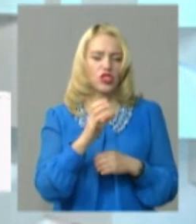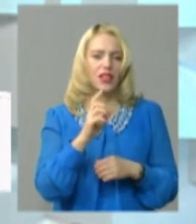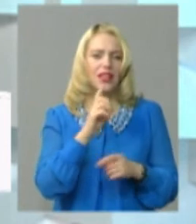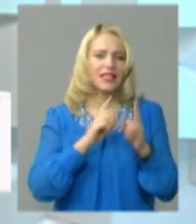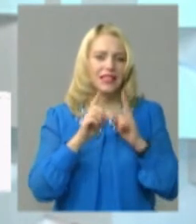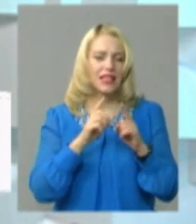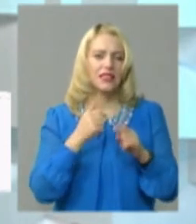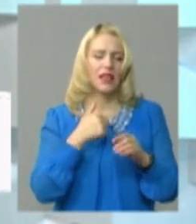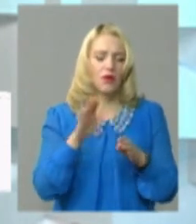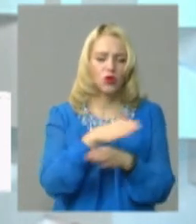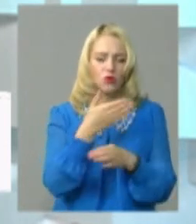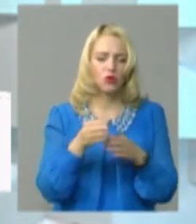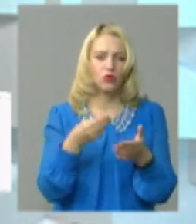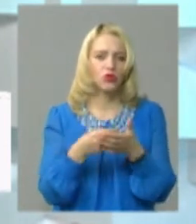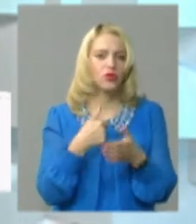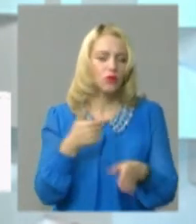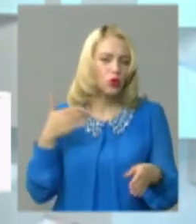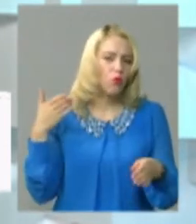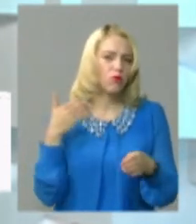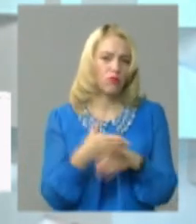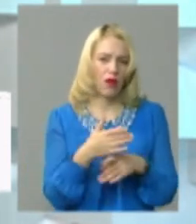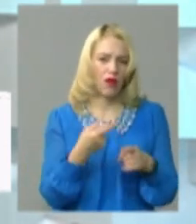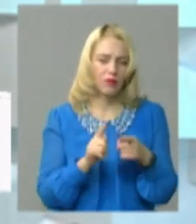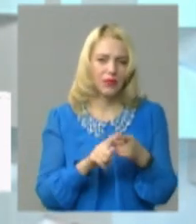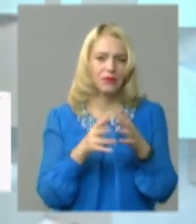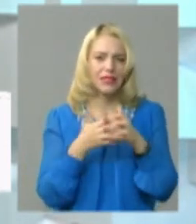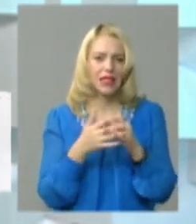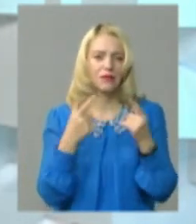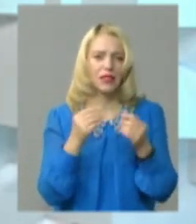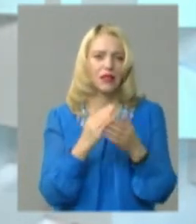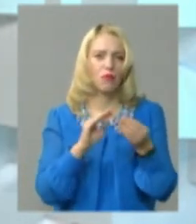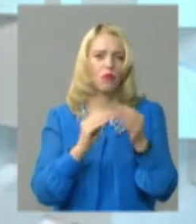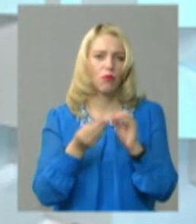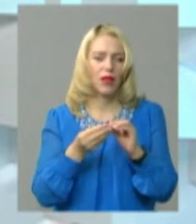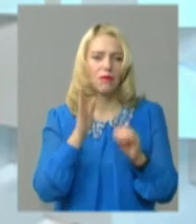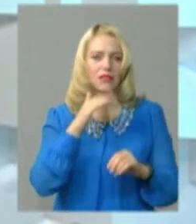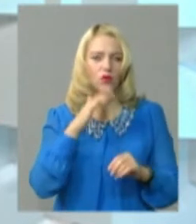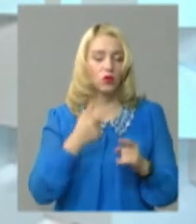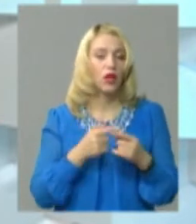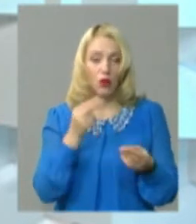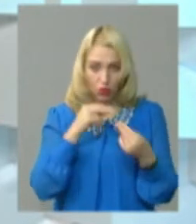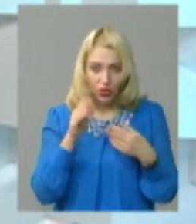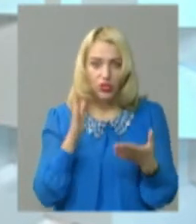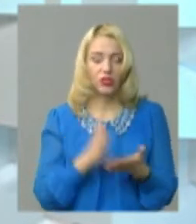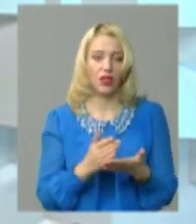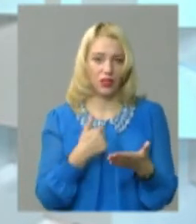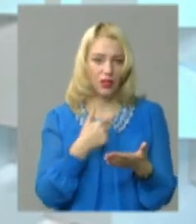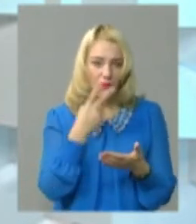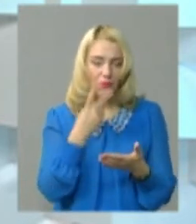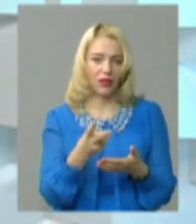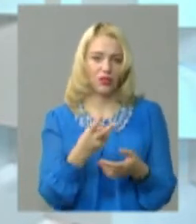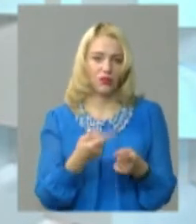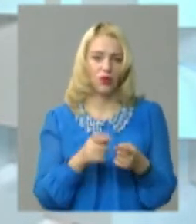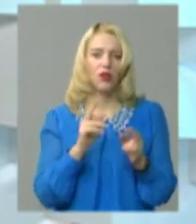розподіл бюджету, ми все-таки допомагаємо тим селам, там де є проблеми. І покращення є. Ми бачимо,